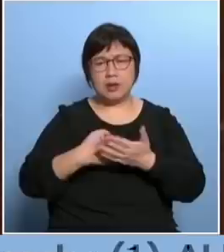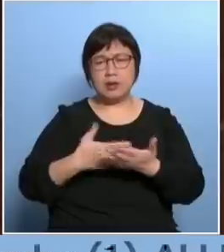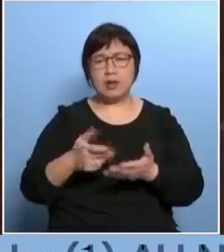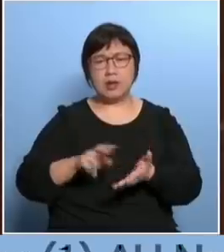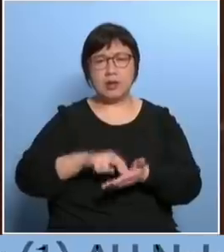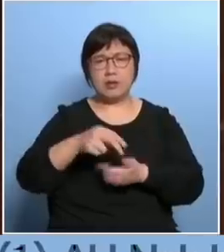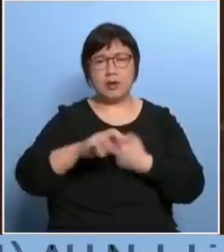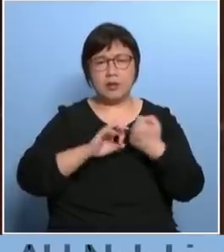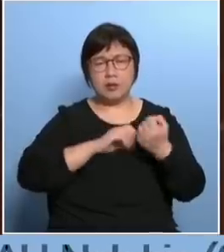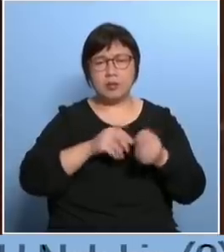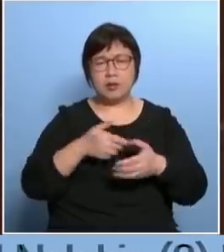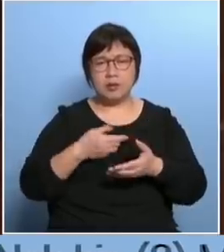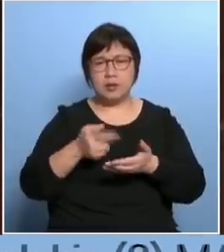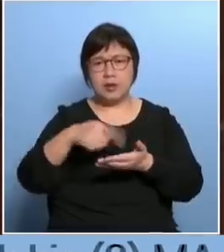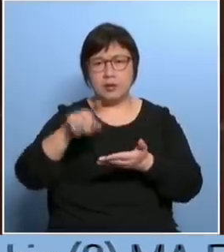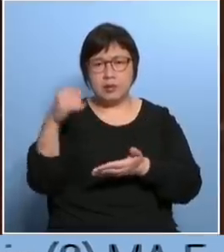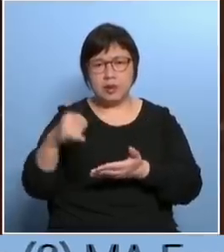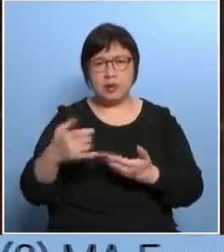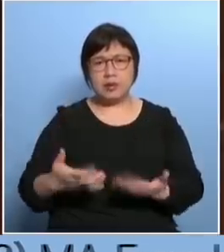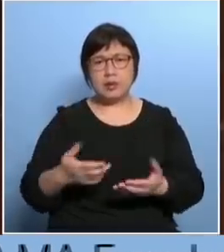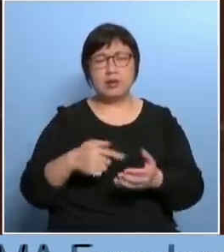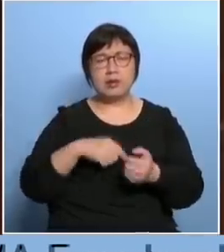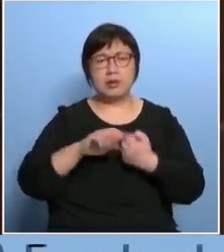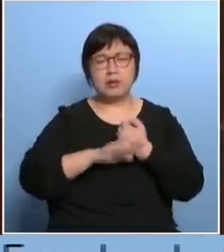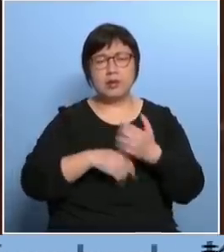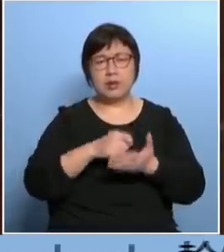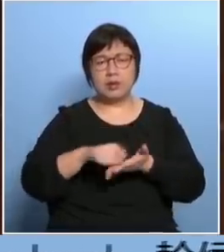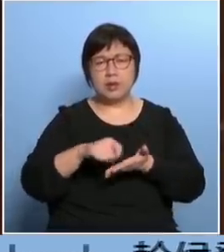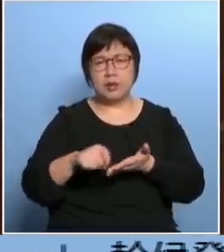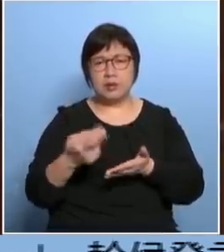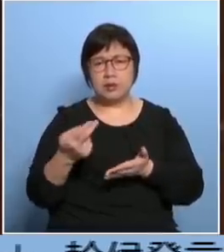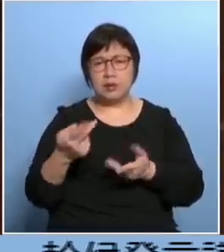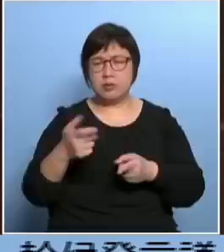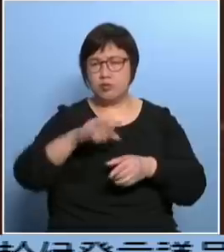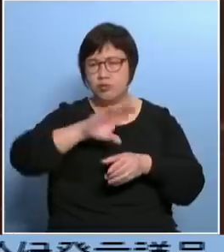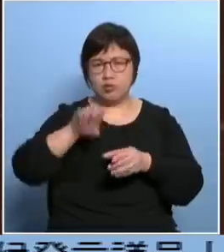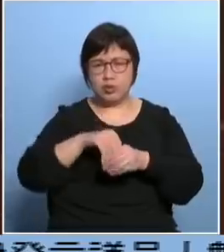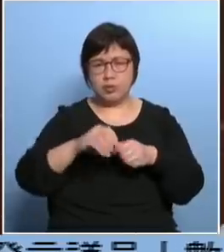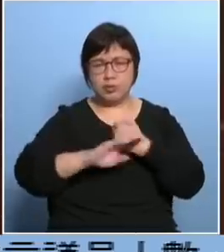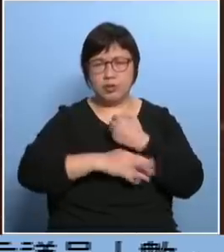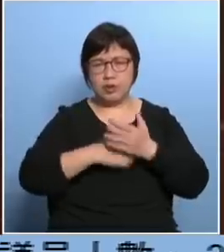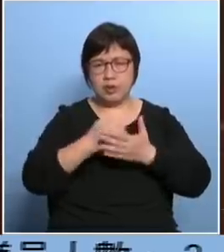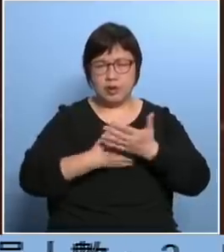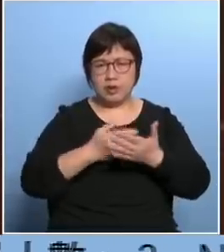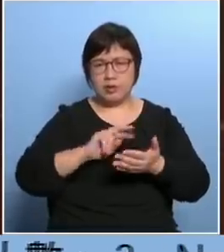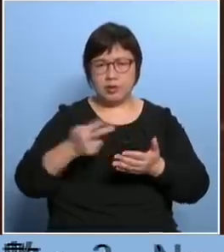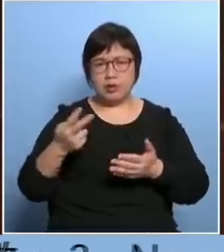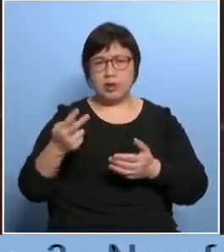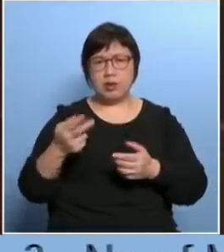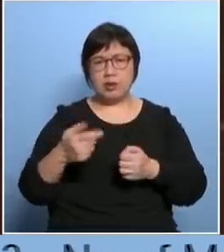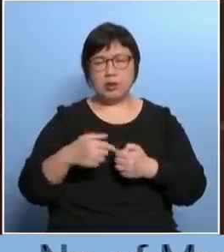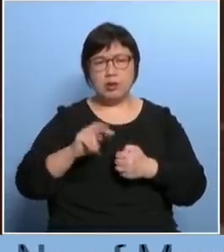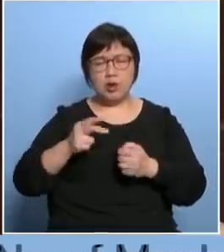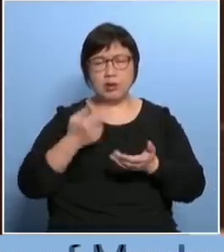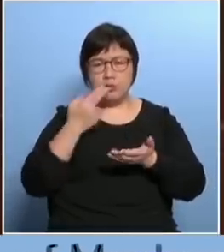的这么难过的东现在你有一个条例草案在为什么不会一次过做细整个条例的检讨呢走去修订尺寸